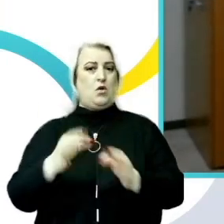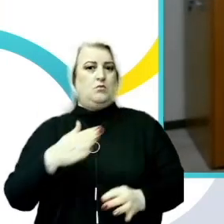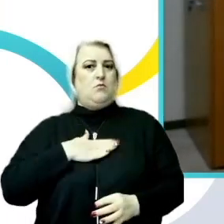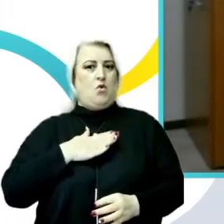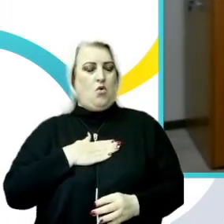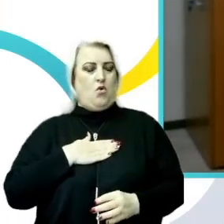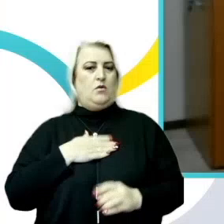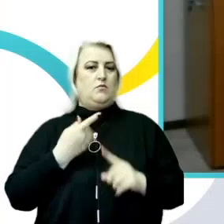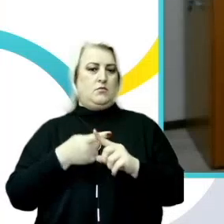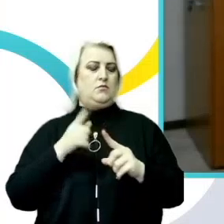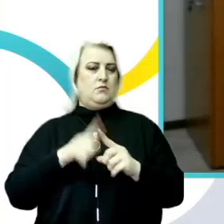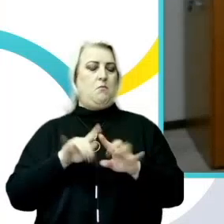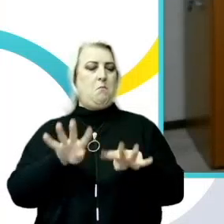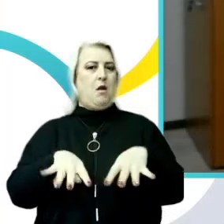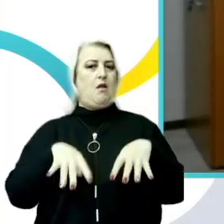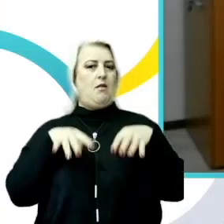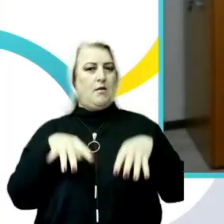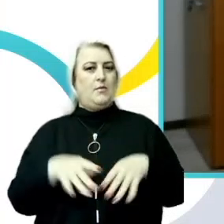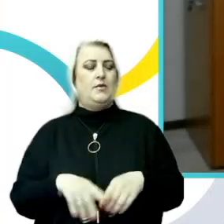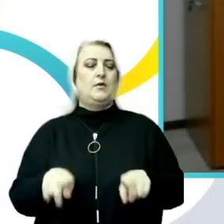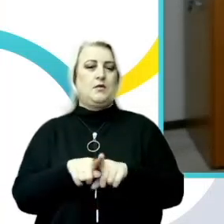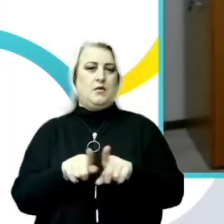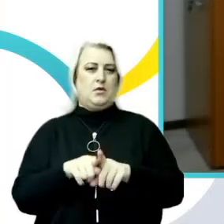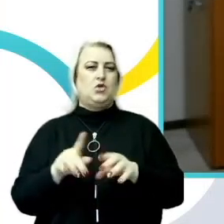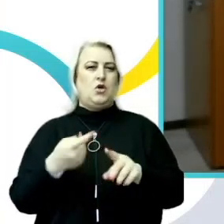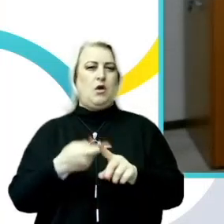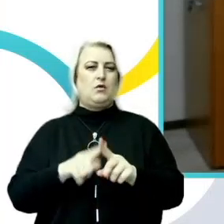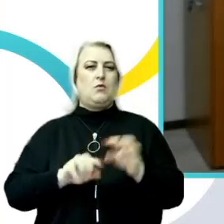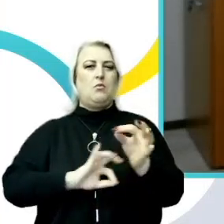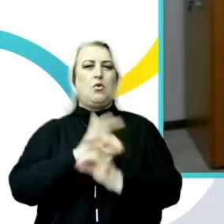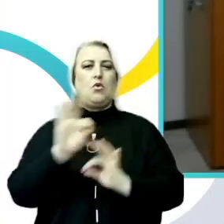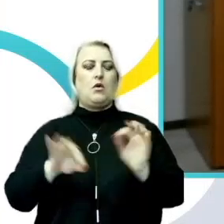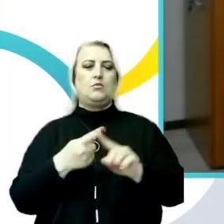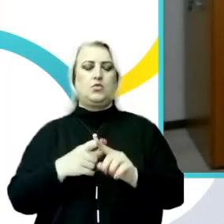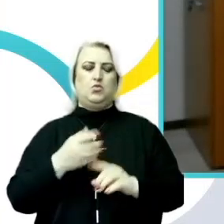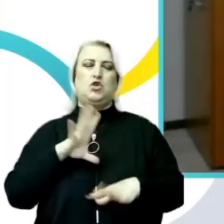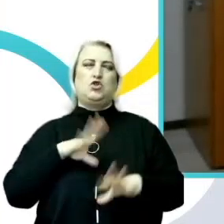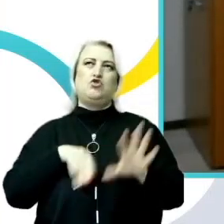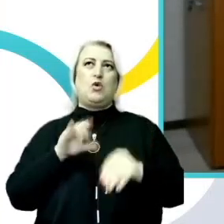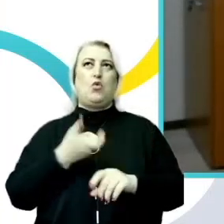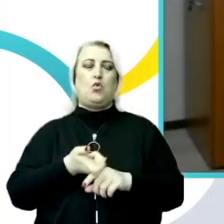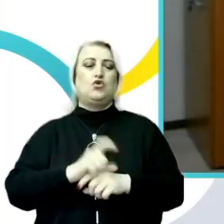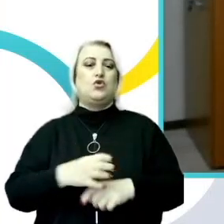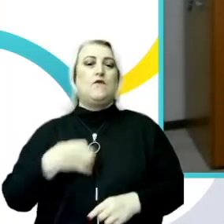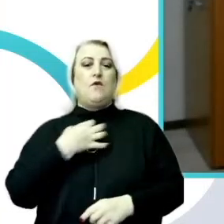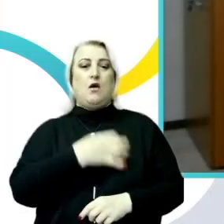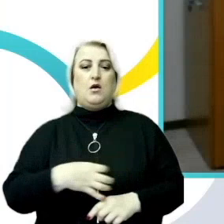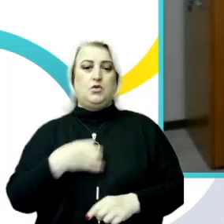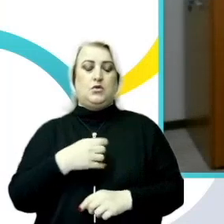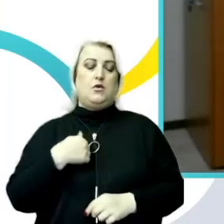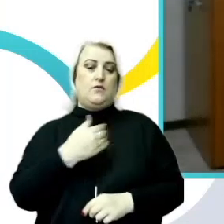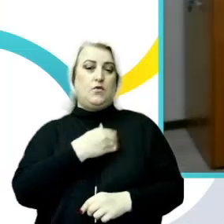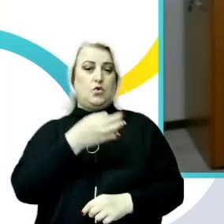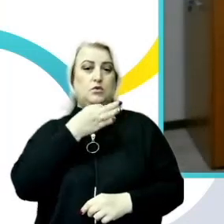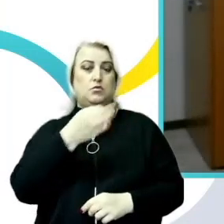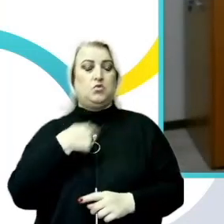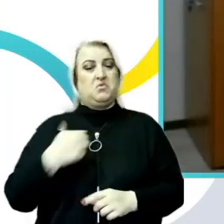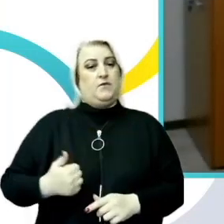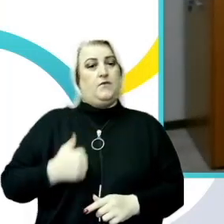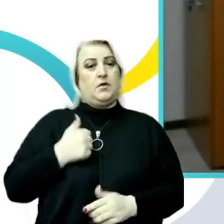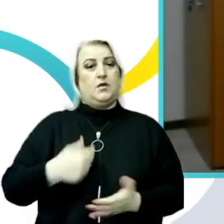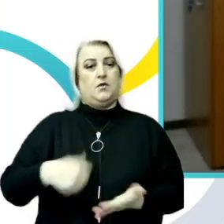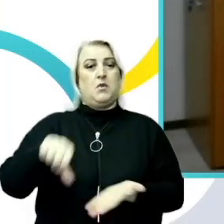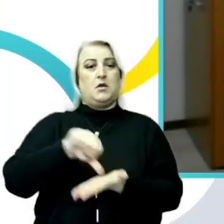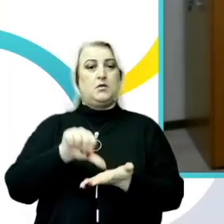agenda parlamentară, dar și este un proiect care, după mine, este foarte important. Eu vreau să vă spun că sunt onorată să particip la